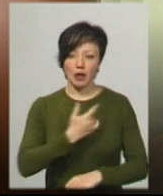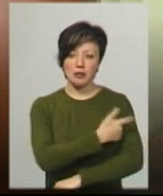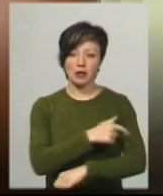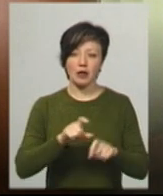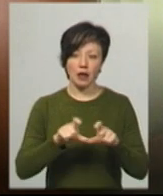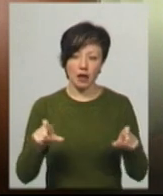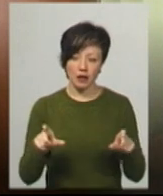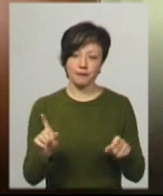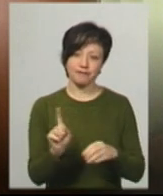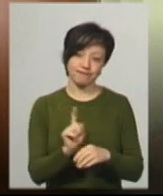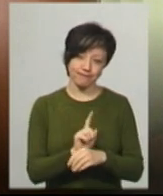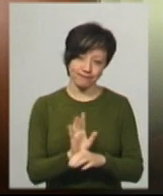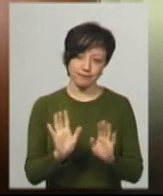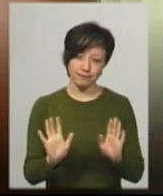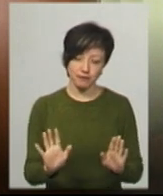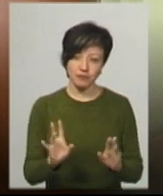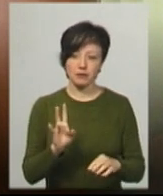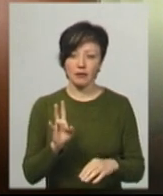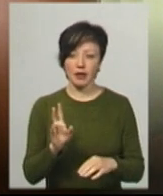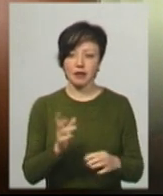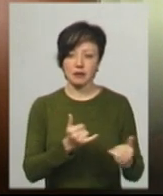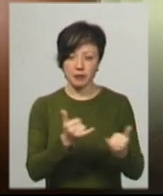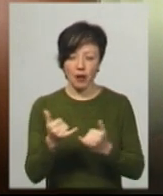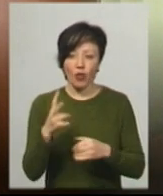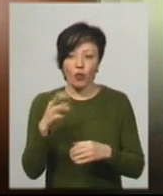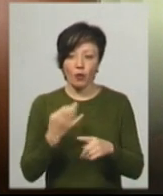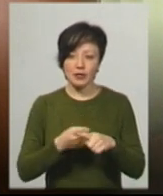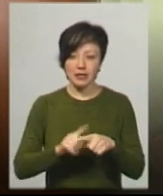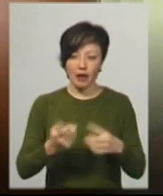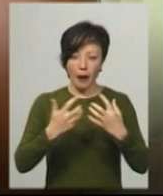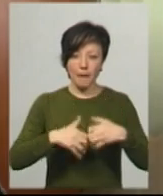більш-менш забезпечні, але оці апарати штучної вентиляції,